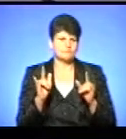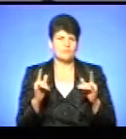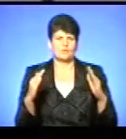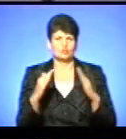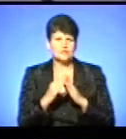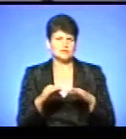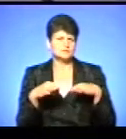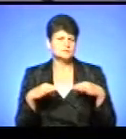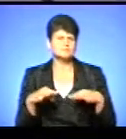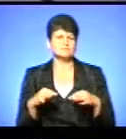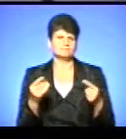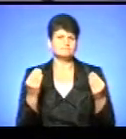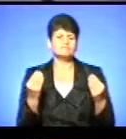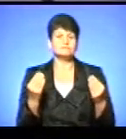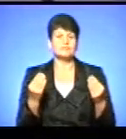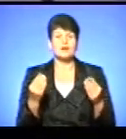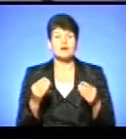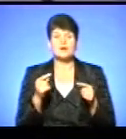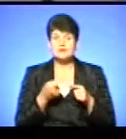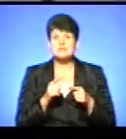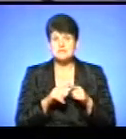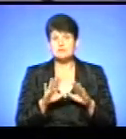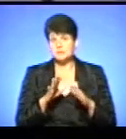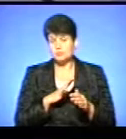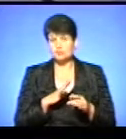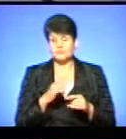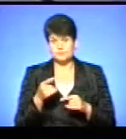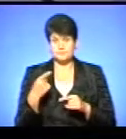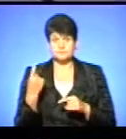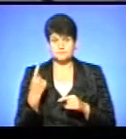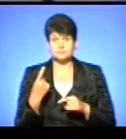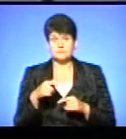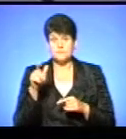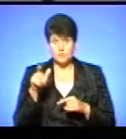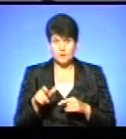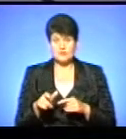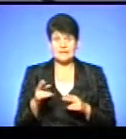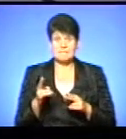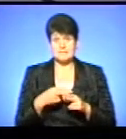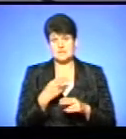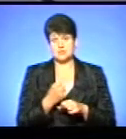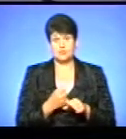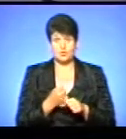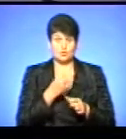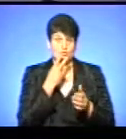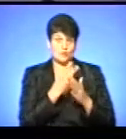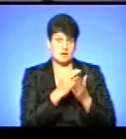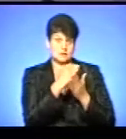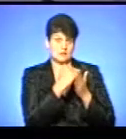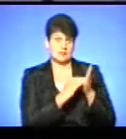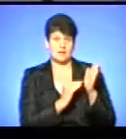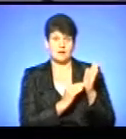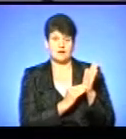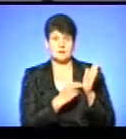машини, і так, як випадки були в Тернопільській області, що людина безробітна, показує декларації, а